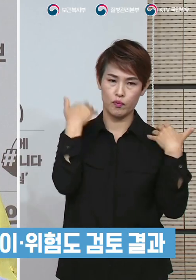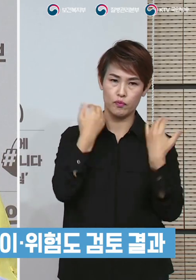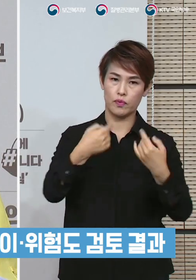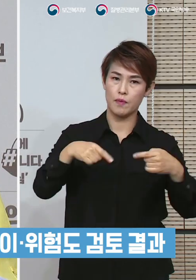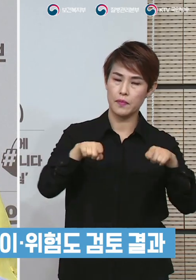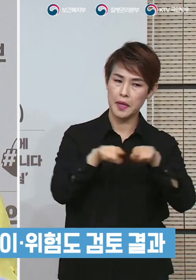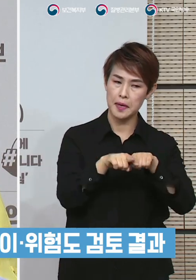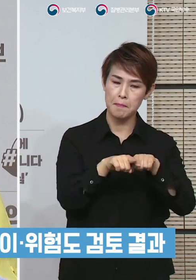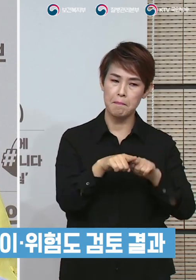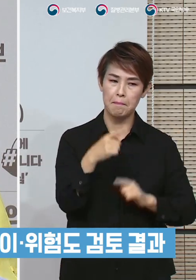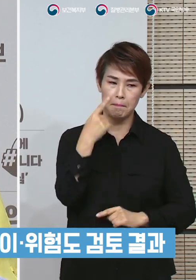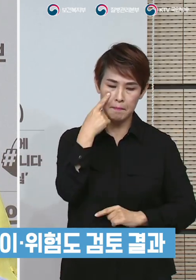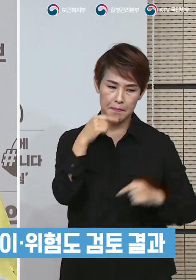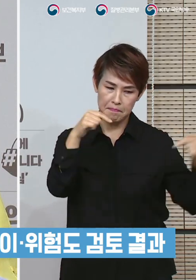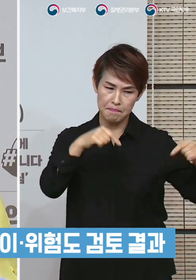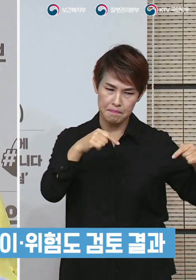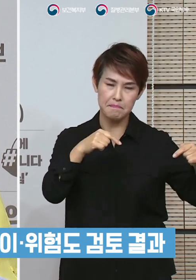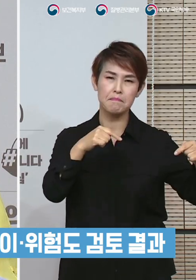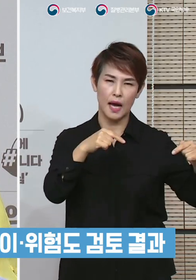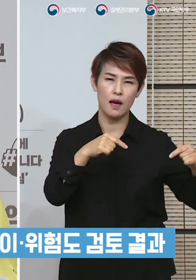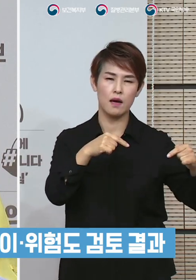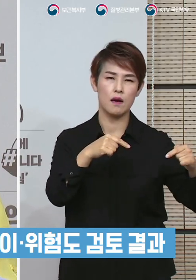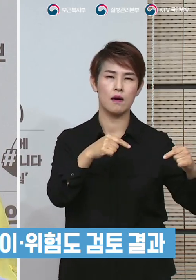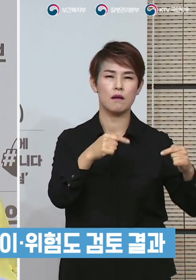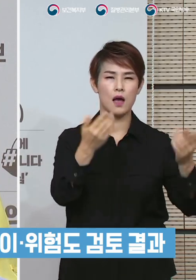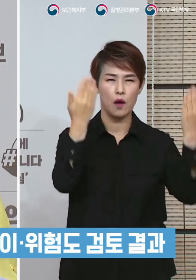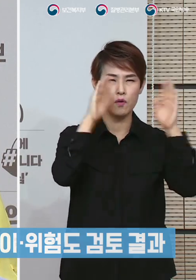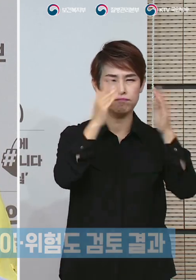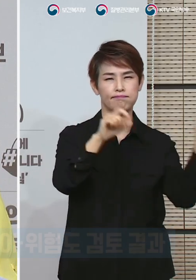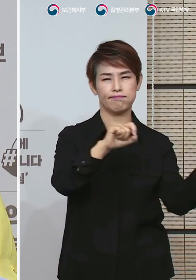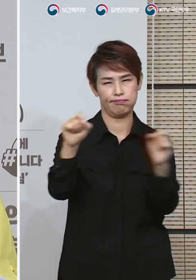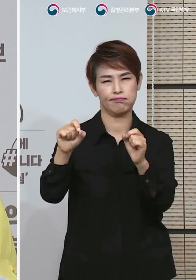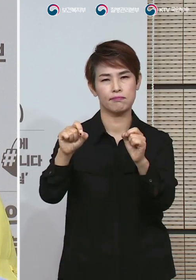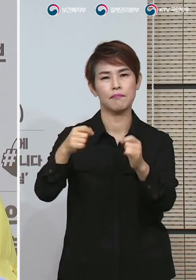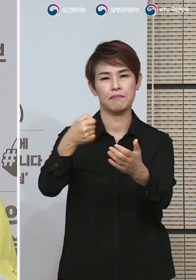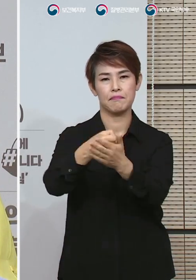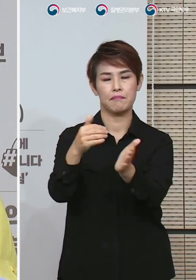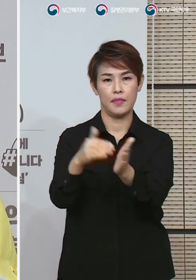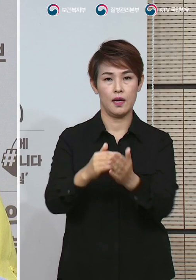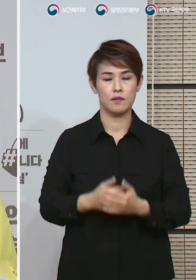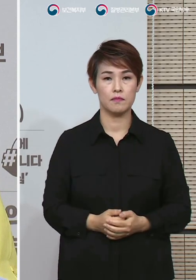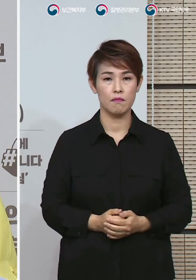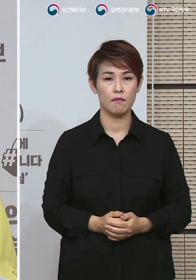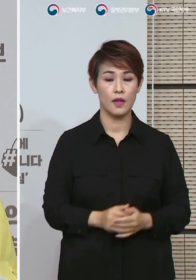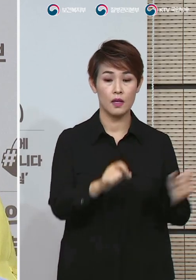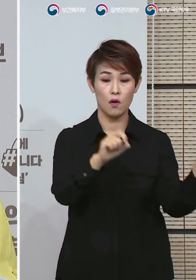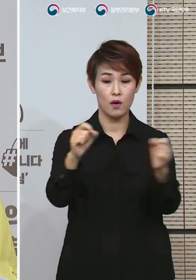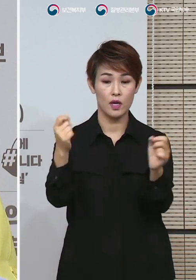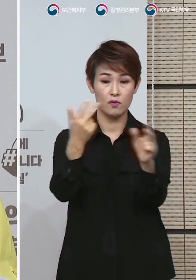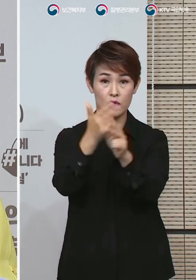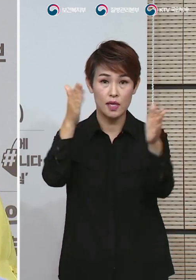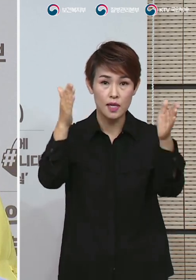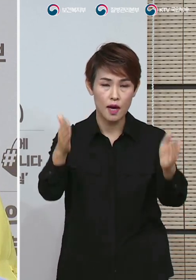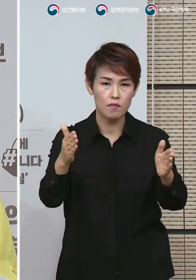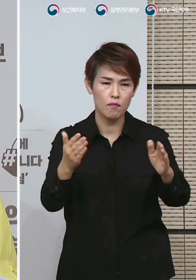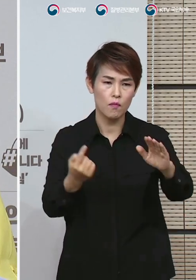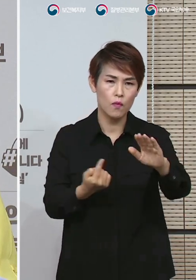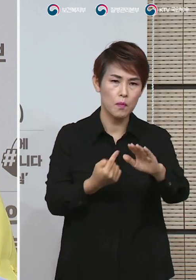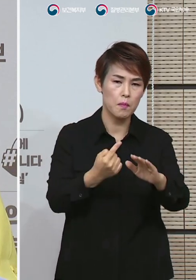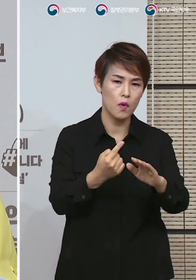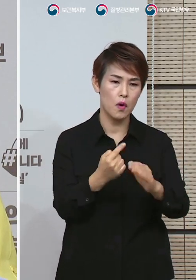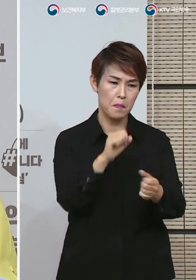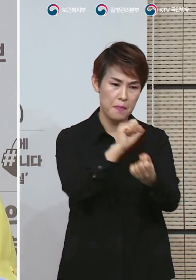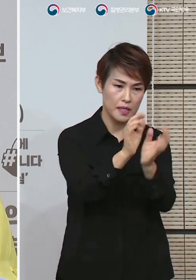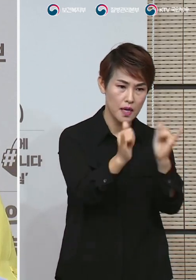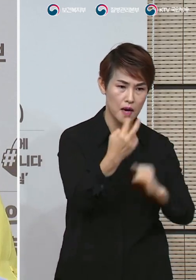함께 검토하고 협의를 거쳐 내린 결정입니다. 연기된 일주일간 환자 발생 추이를 면밀히 검토하고